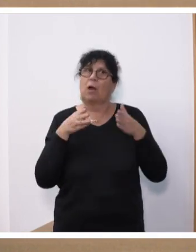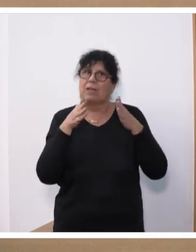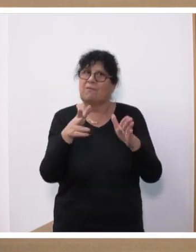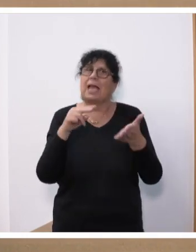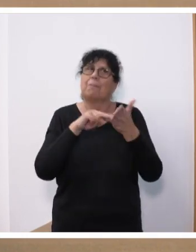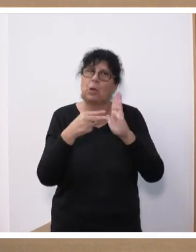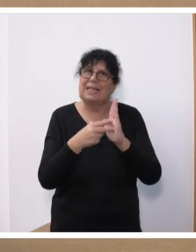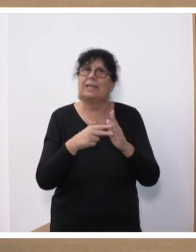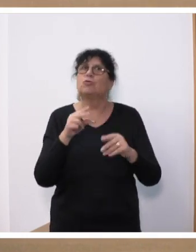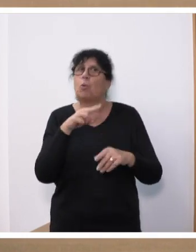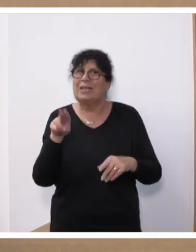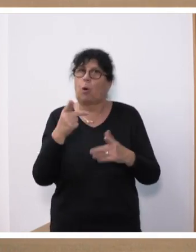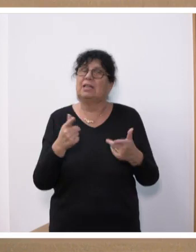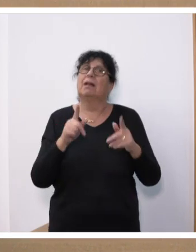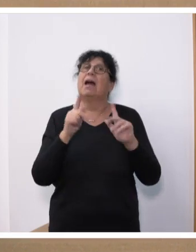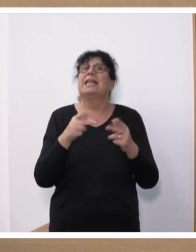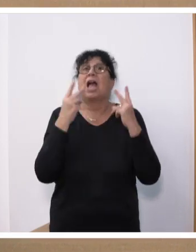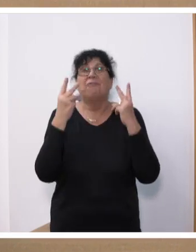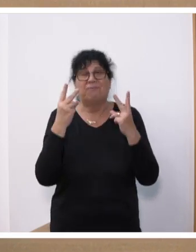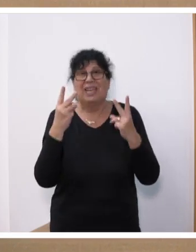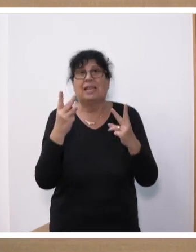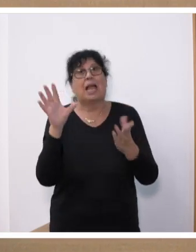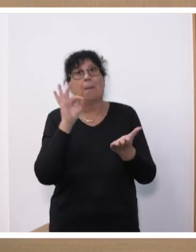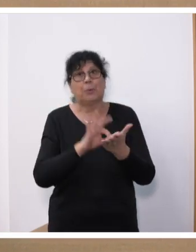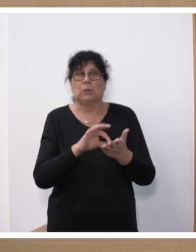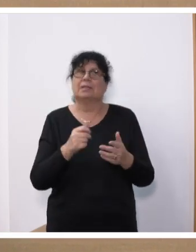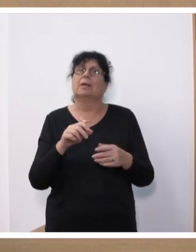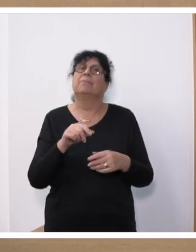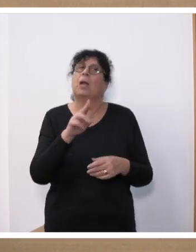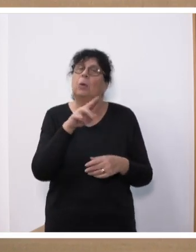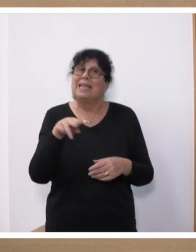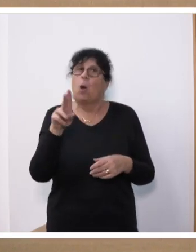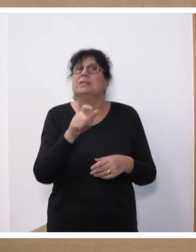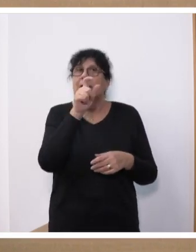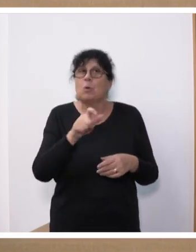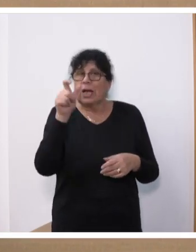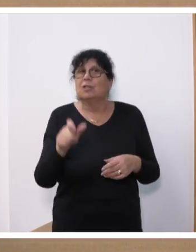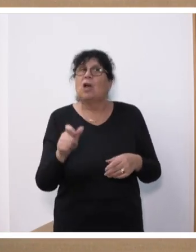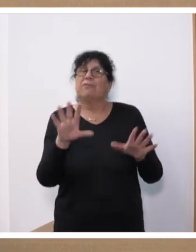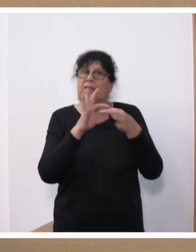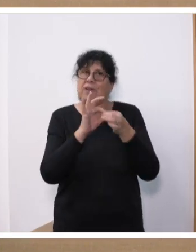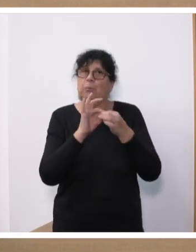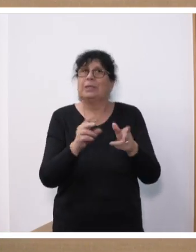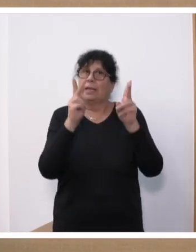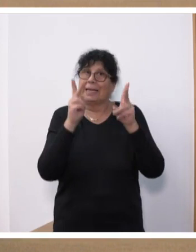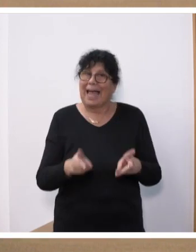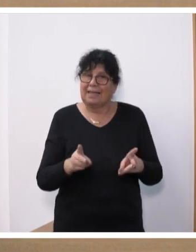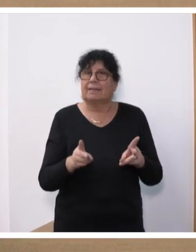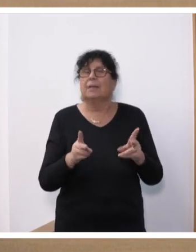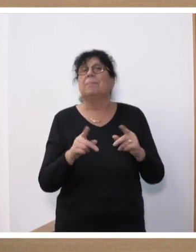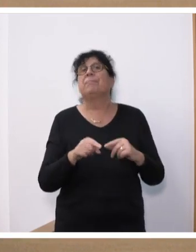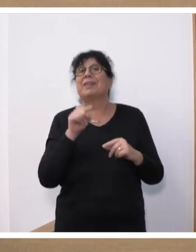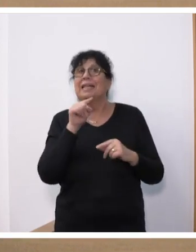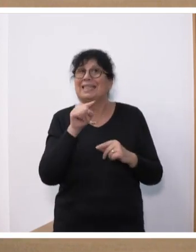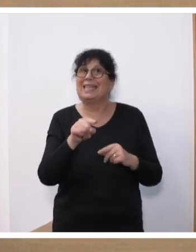eine der zentralen Errungenschaften, die Unionsbürgerschaft und die damit verbundenen Rechte sind eine der zentralen Errungenschaften,